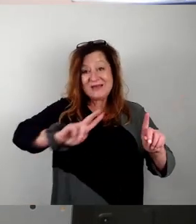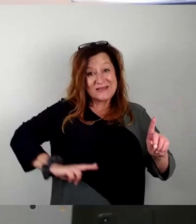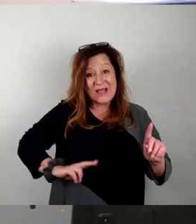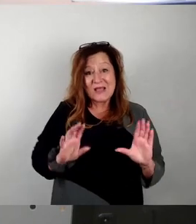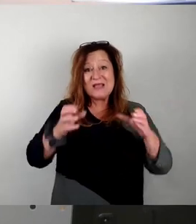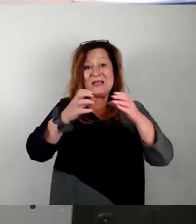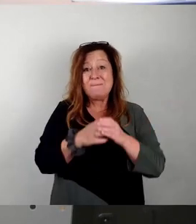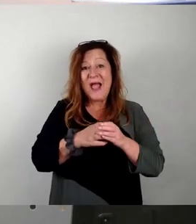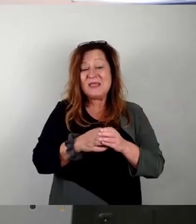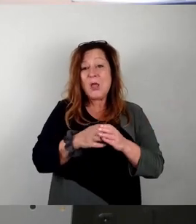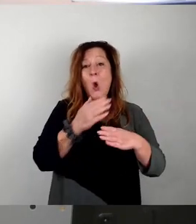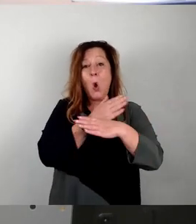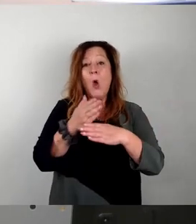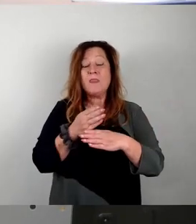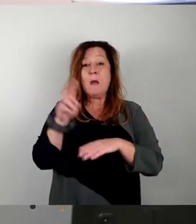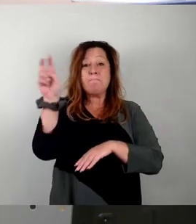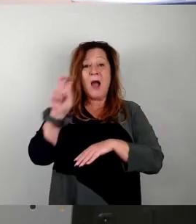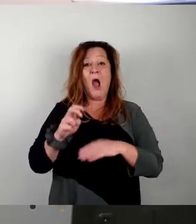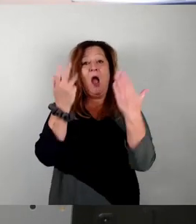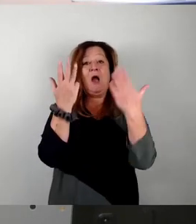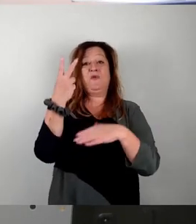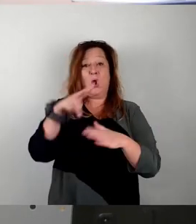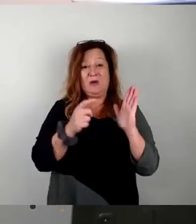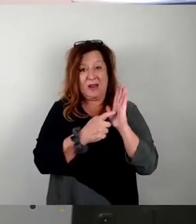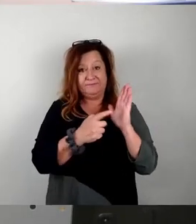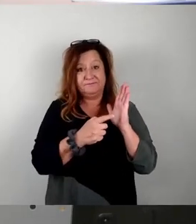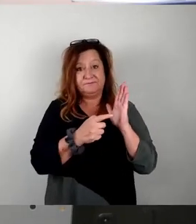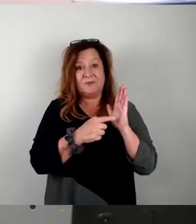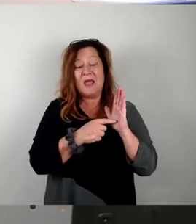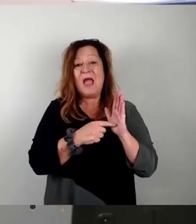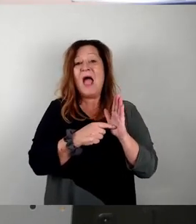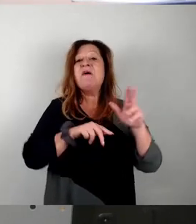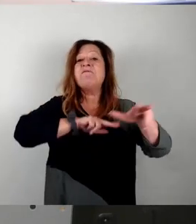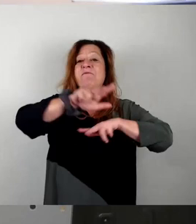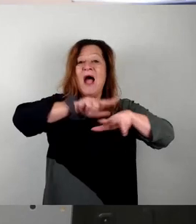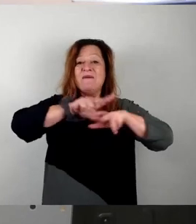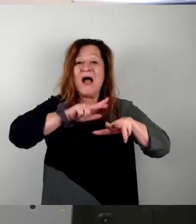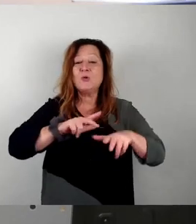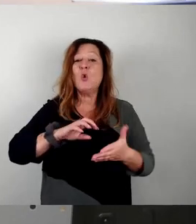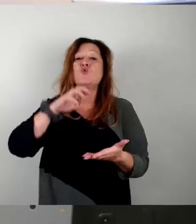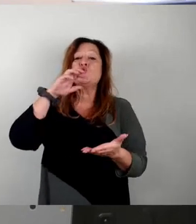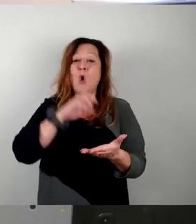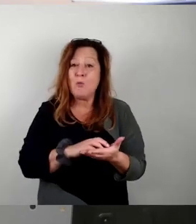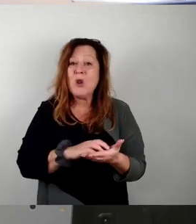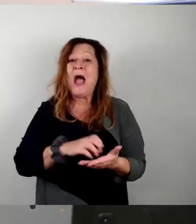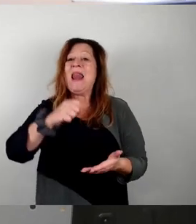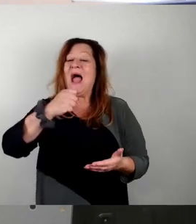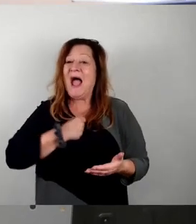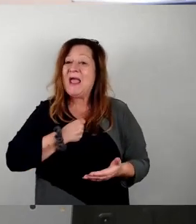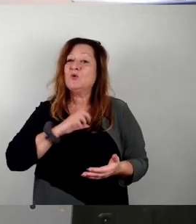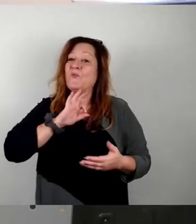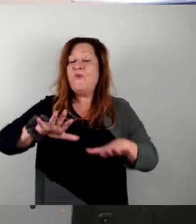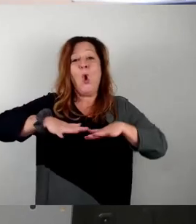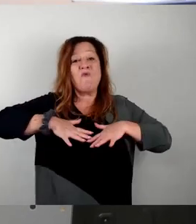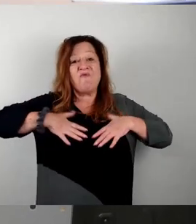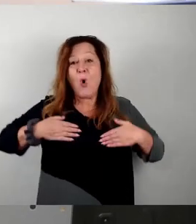Paragraf 89, da steht nämlich drin, dass die Verwaltung das kommunale Eigentum zum Wohl der Allgemeinheit nutzen